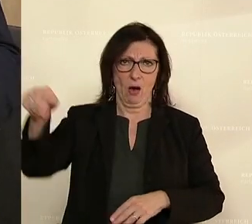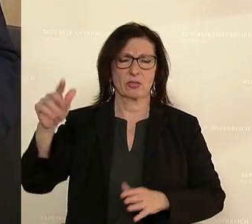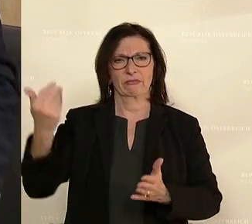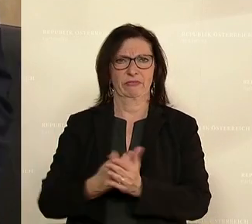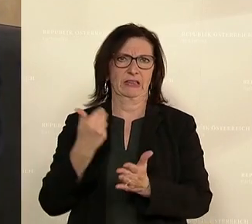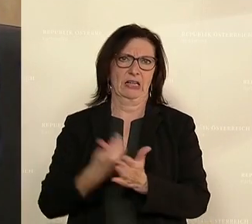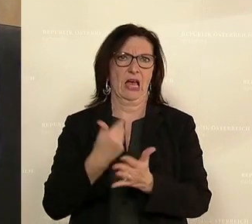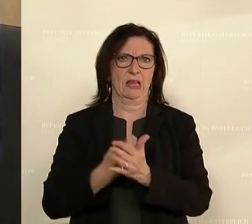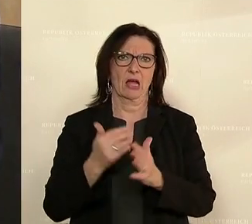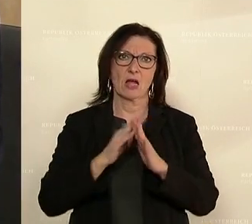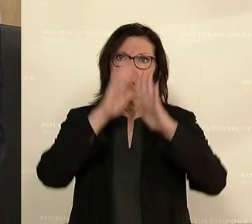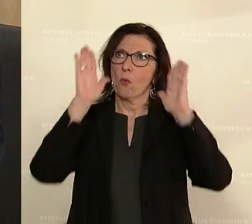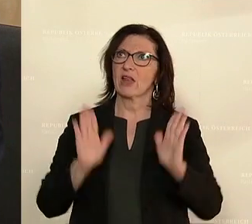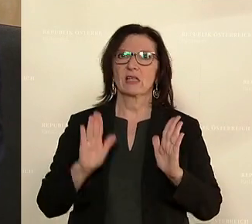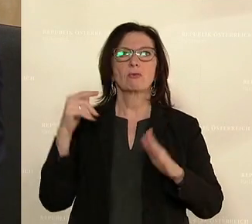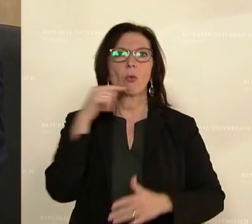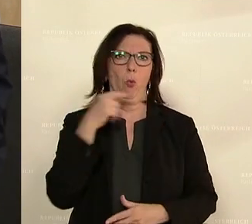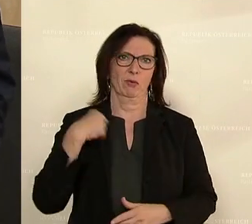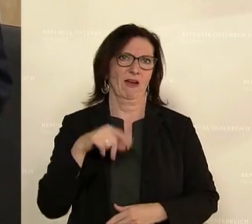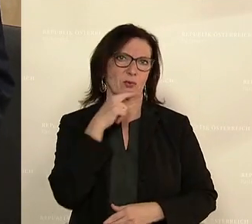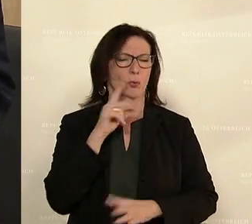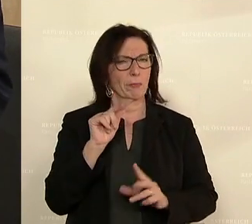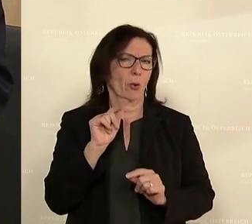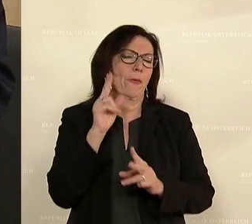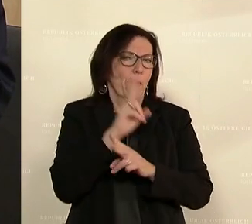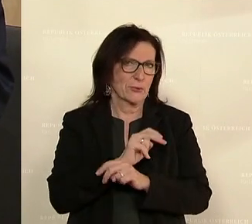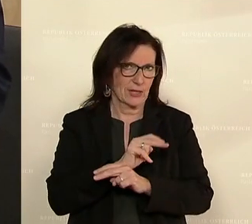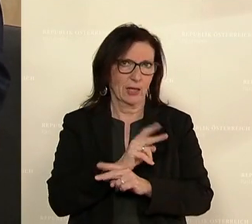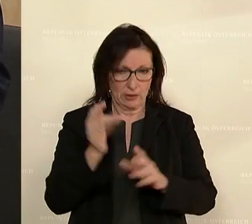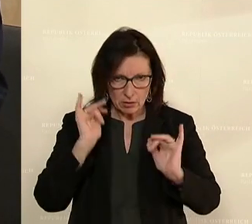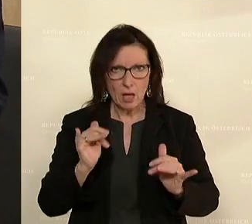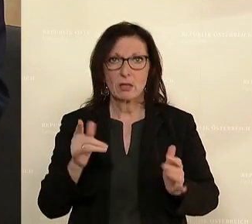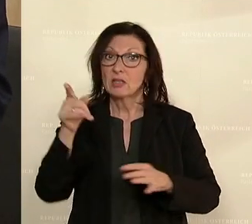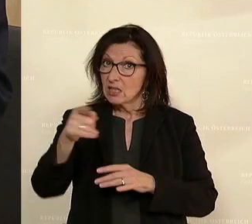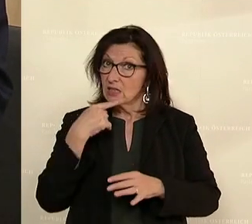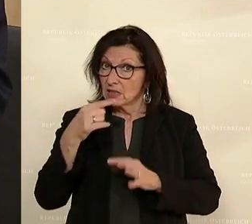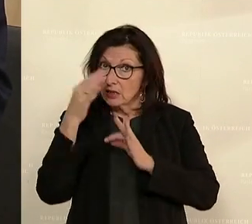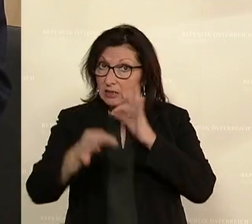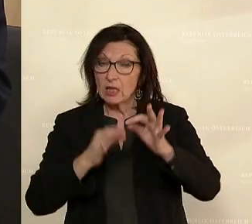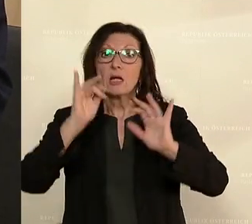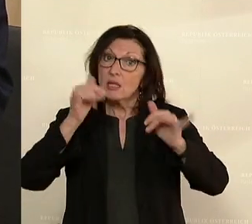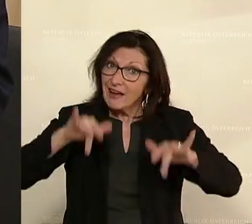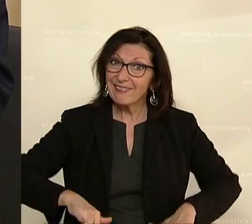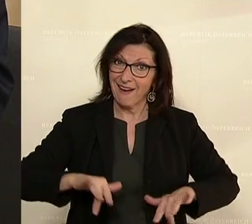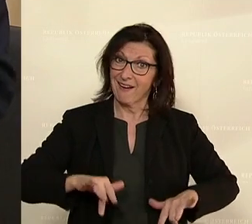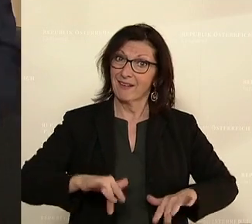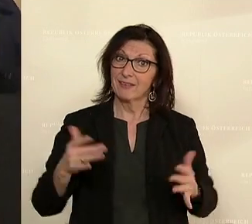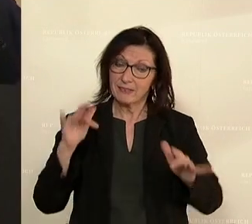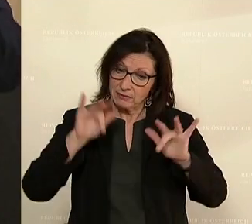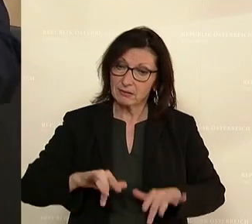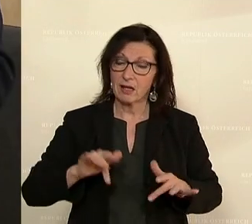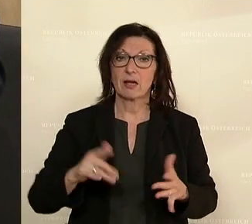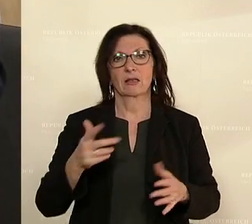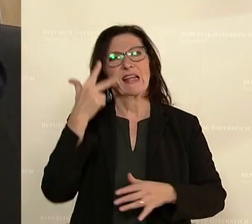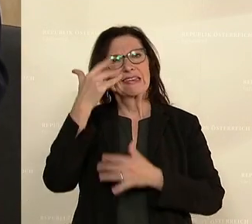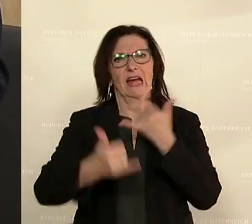Rot-Weiß-Rosen-Hauses Österreich. Und dazu stehe ich auch. Und ja, wenn Sie sagen Strategie, wir haben eine sehr wohl eine Strategie. Ich sage hier